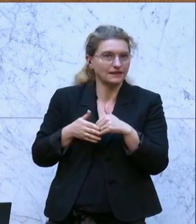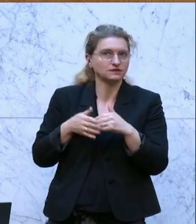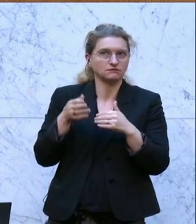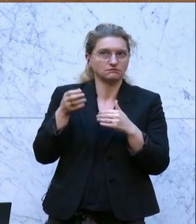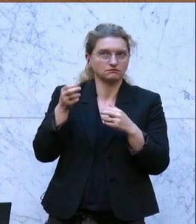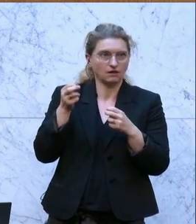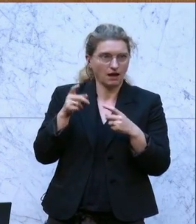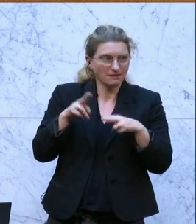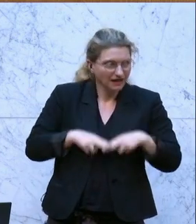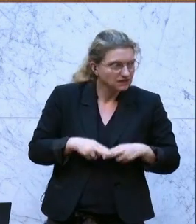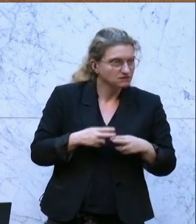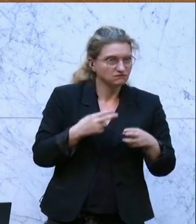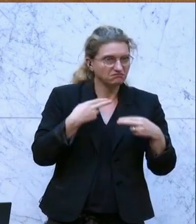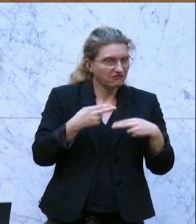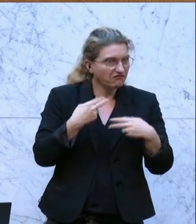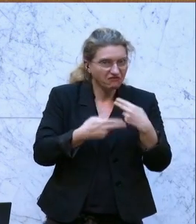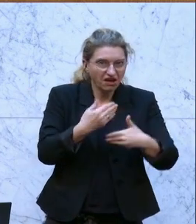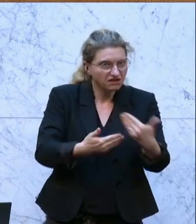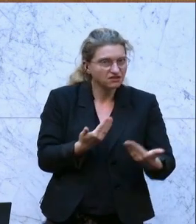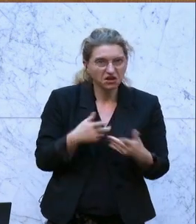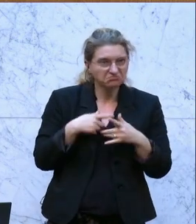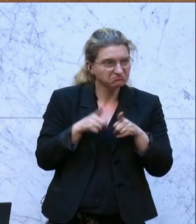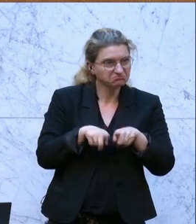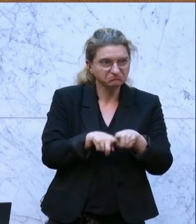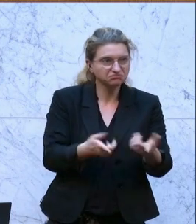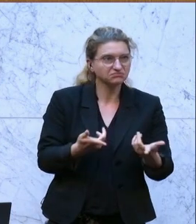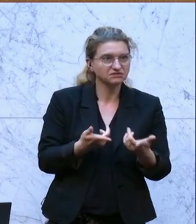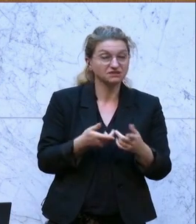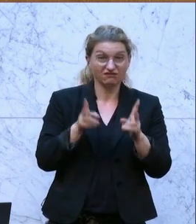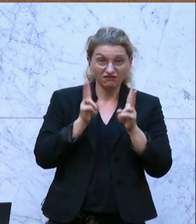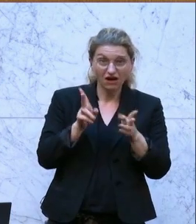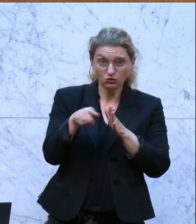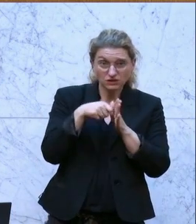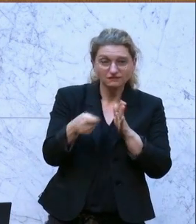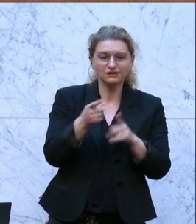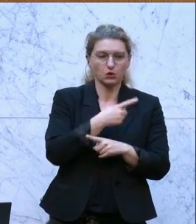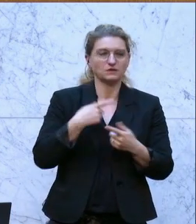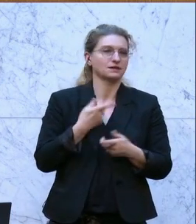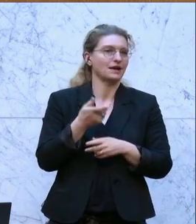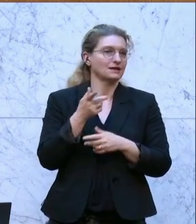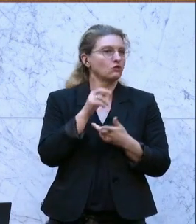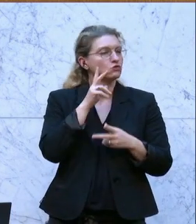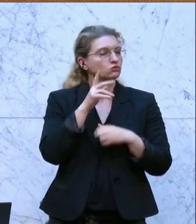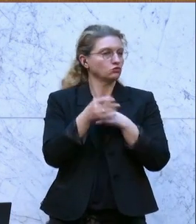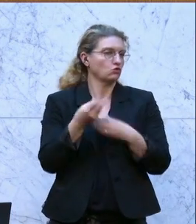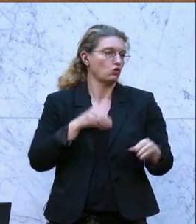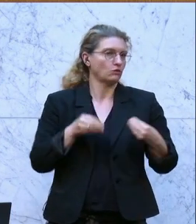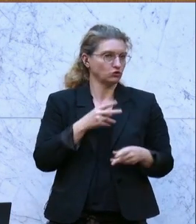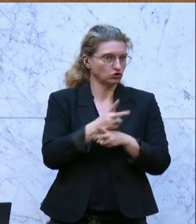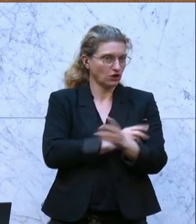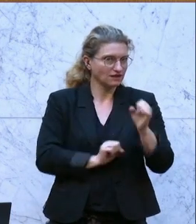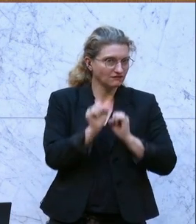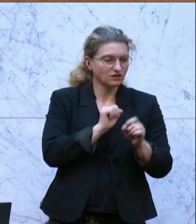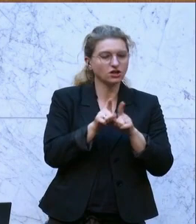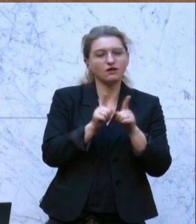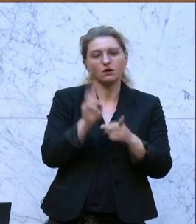bisher. Die eigentlichen Konsequenzen aus den Ermittlungen unserer Wirtschafts und Korruptionstaatsanwaltschaft und den Erkenntnissen aus einer internen